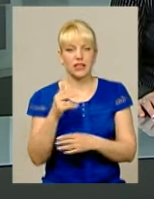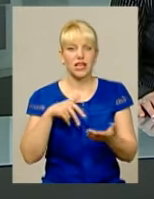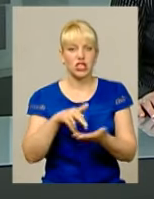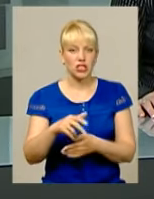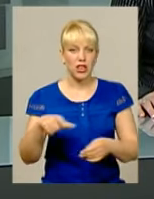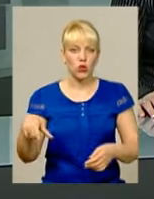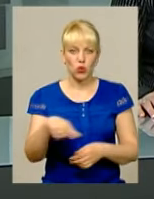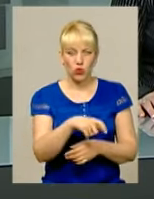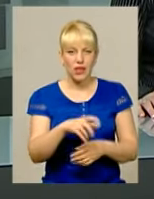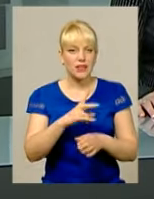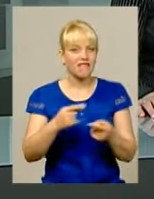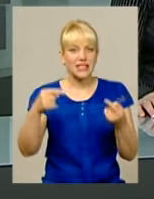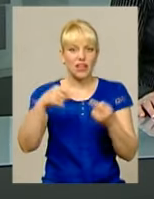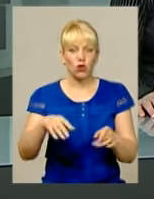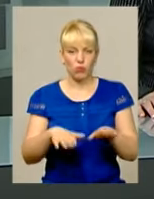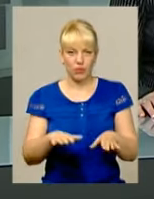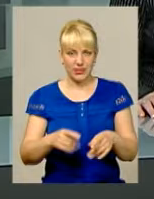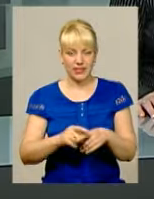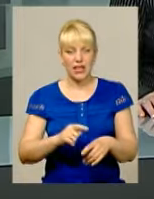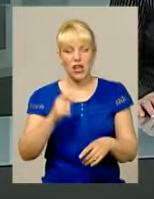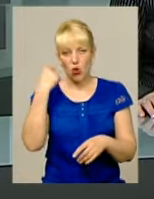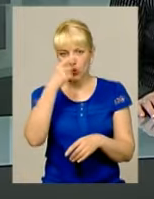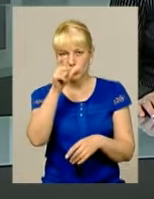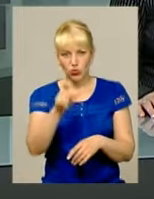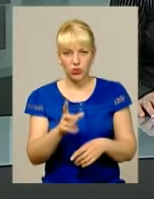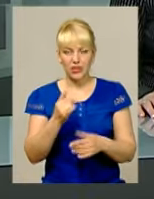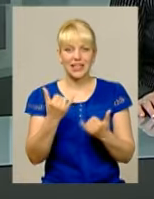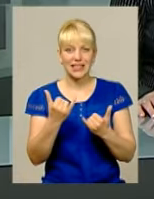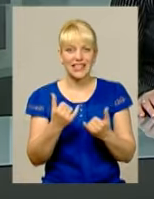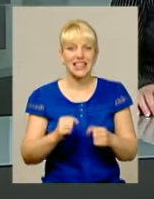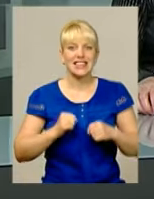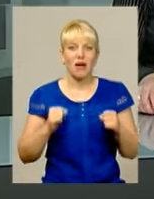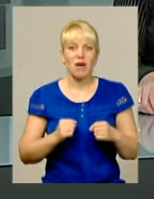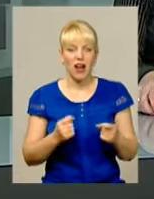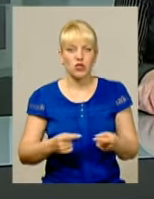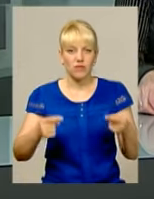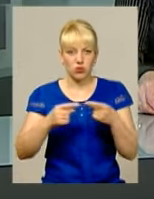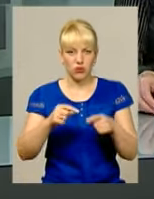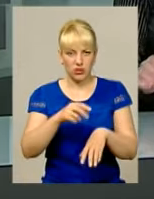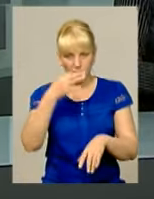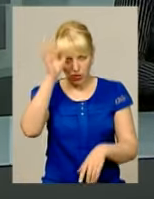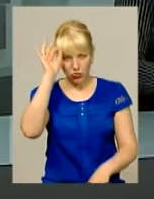невстановленому для цього місці Особу водії автомобіля нині намагаються встановити правоохоронці